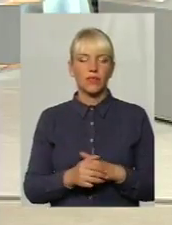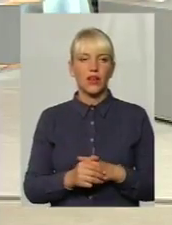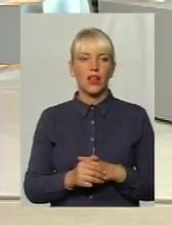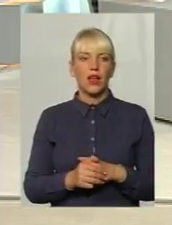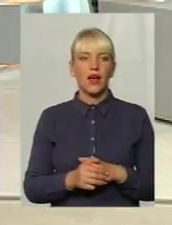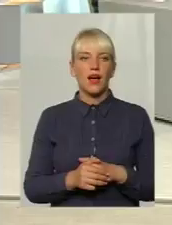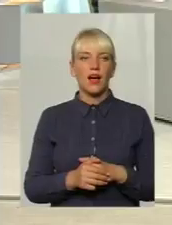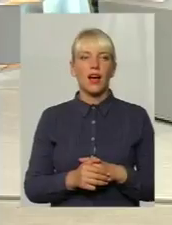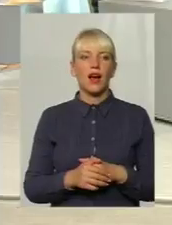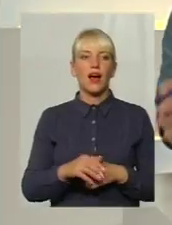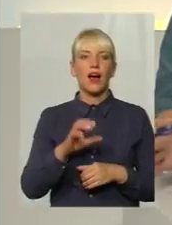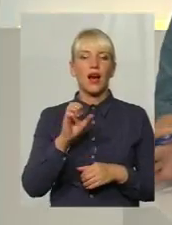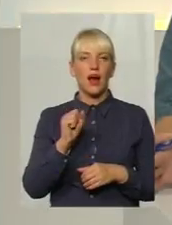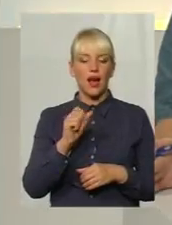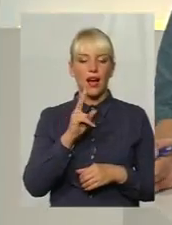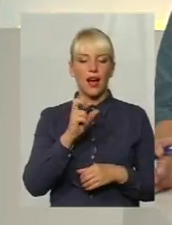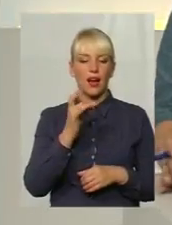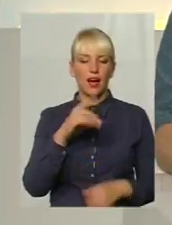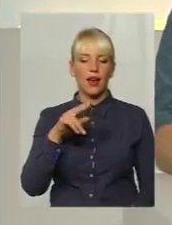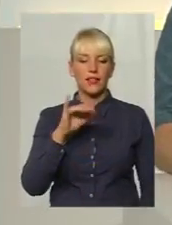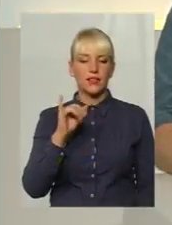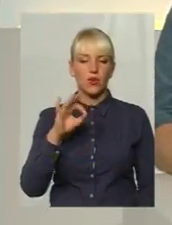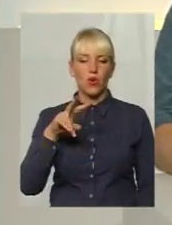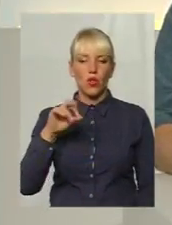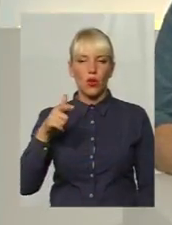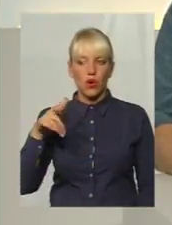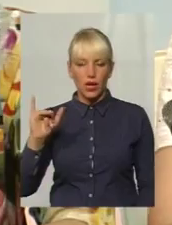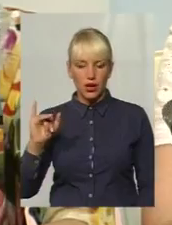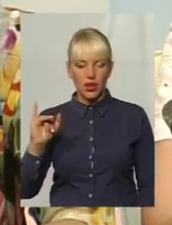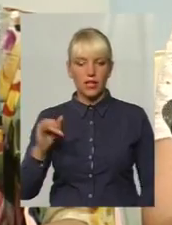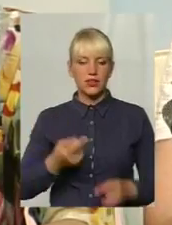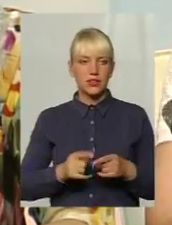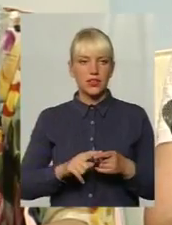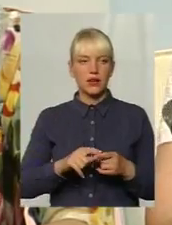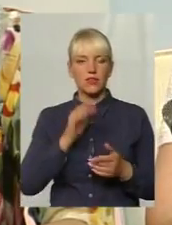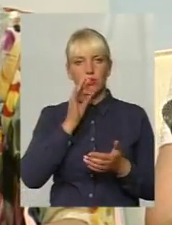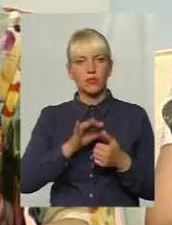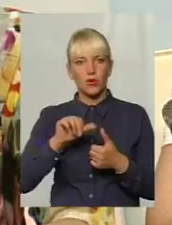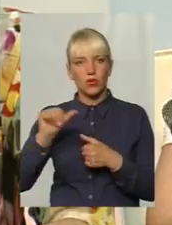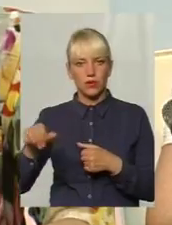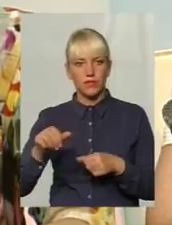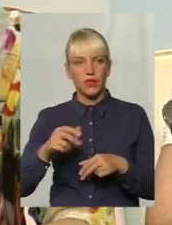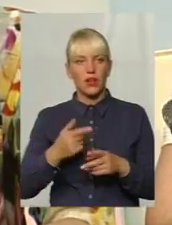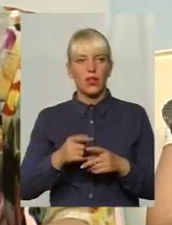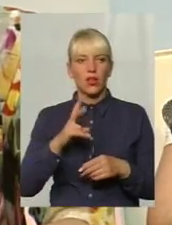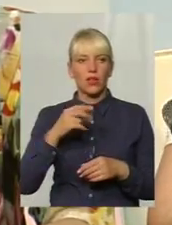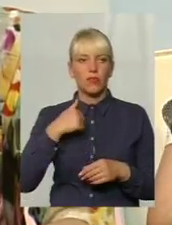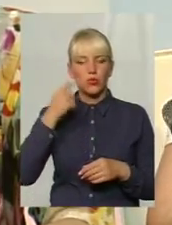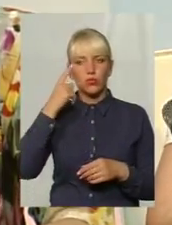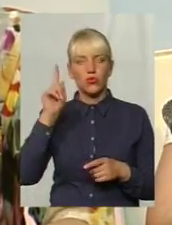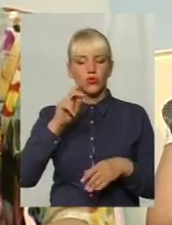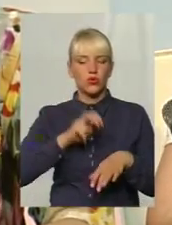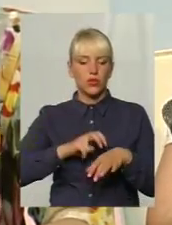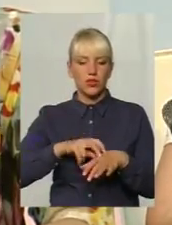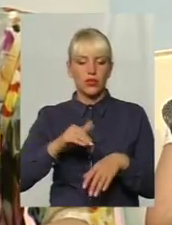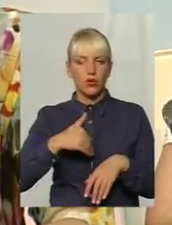А кардіологи, це поліклінічні. Але, так як я можу собі уявити, напевне, лікар хоче більш глибокий розширений аналіз на